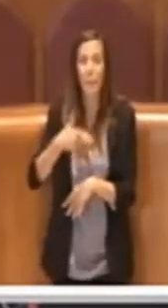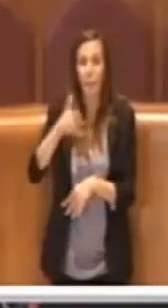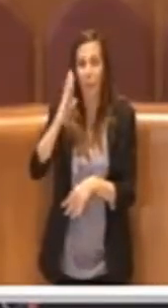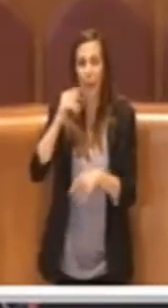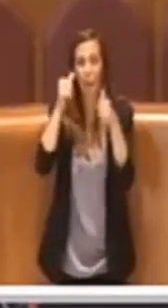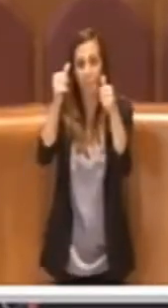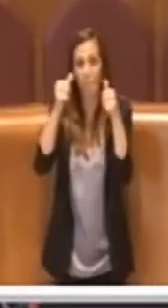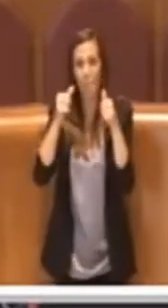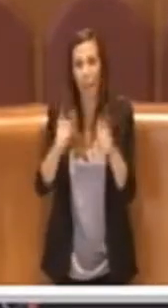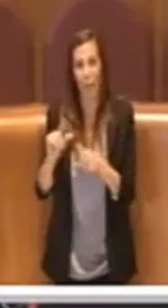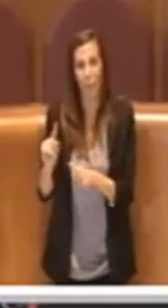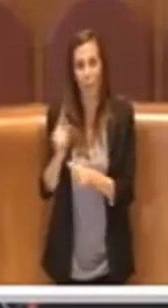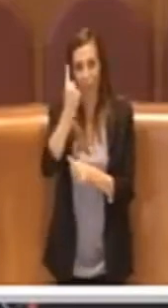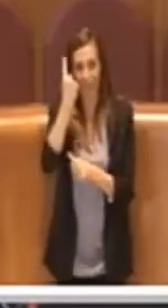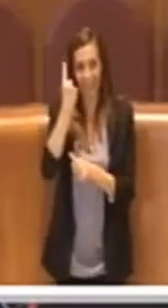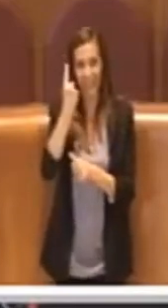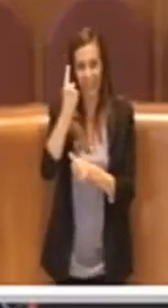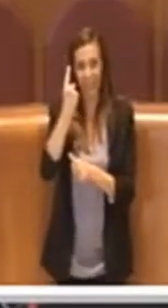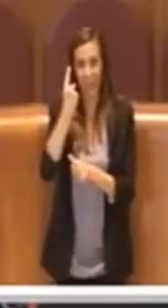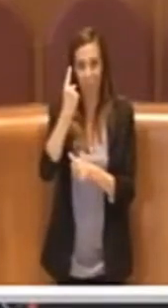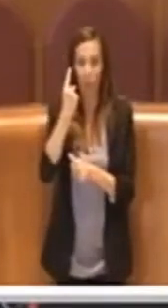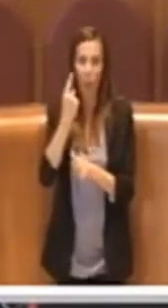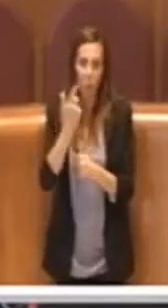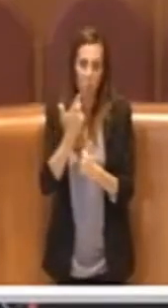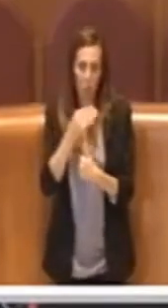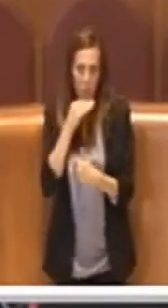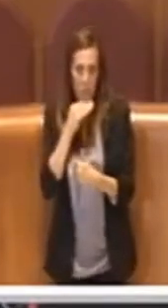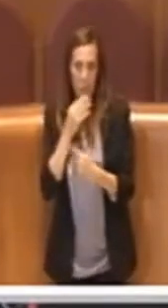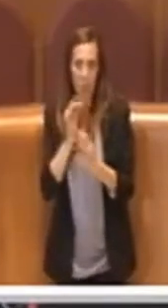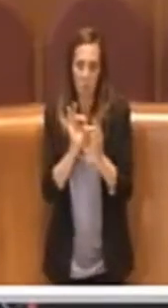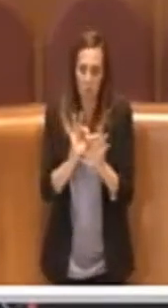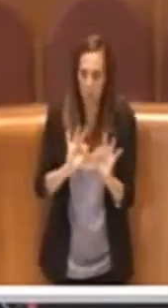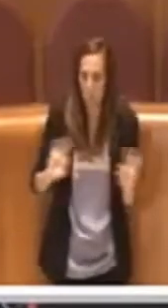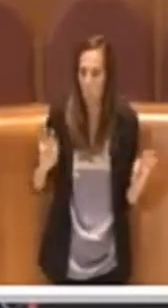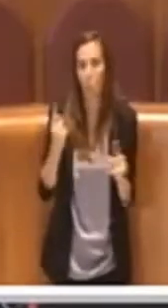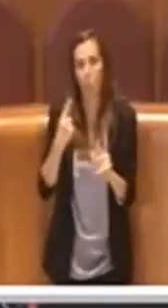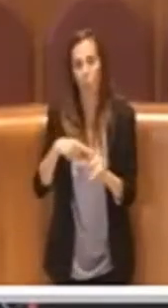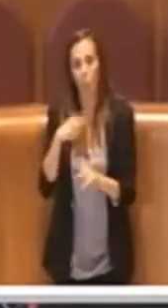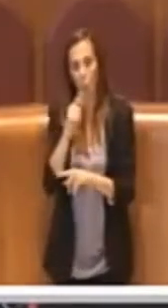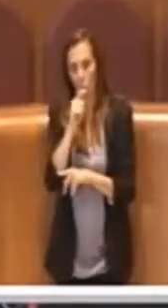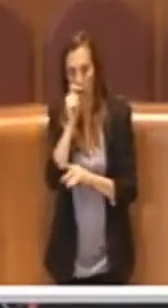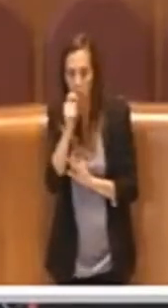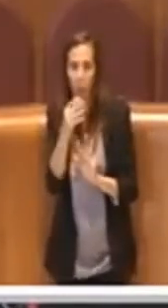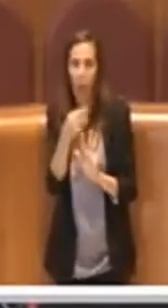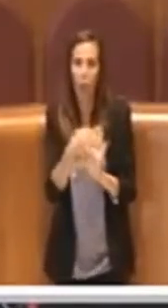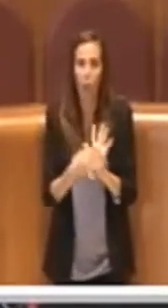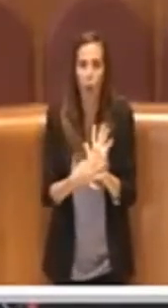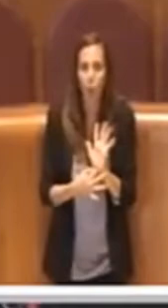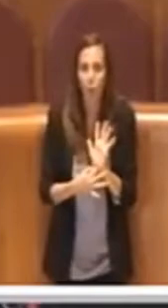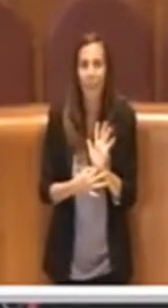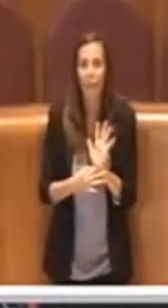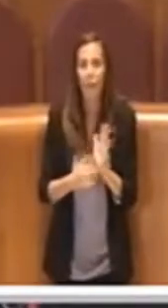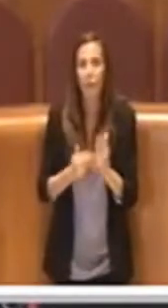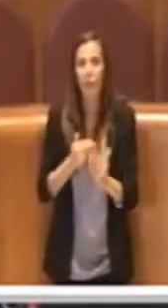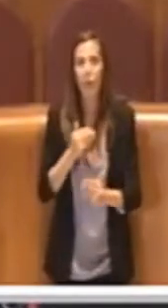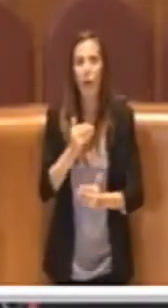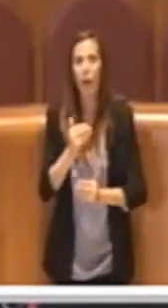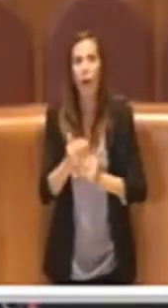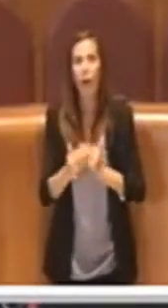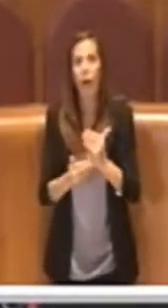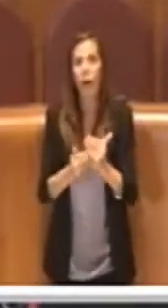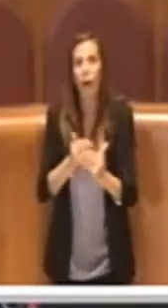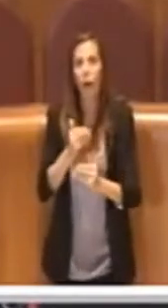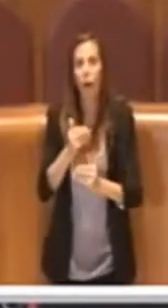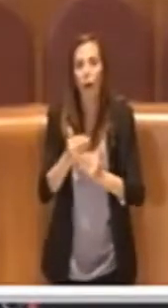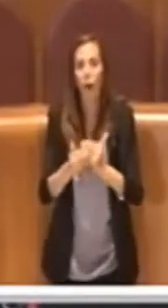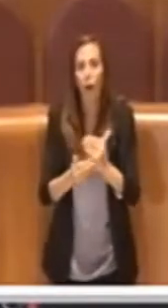bando piuttosto decoroso, rispettoso delle normative, via via e dico io a